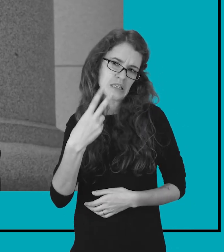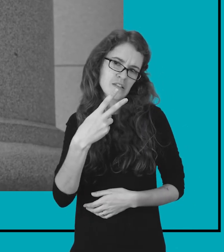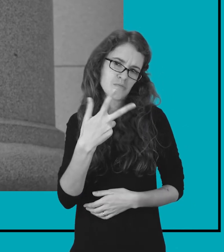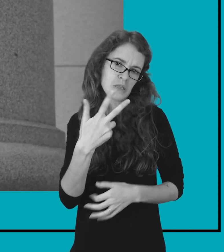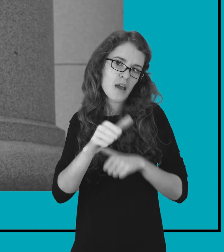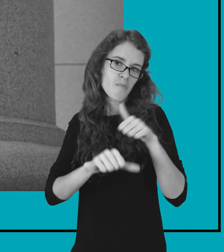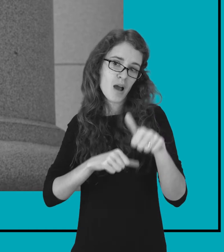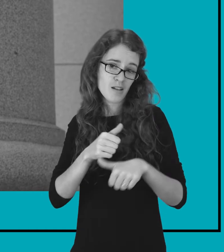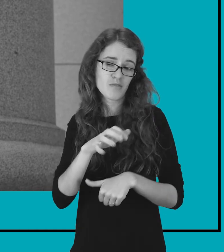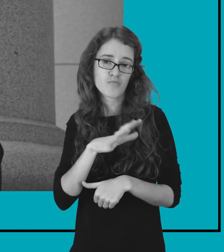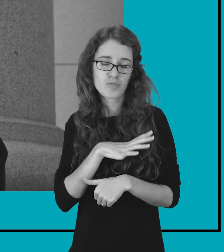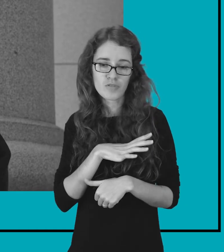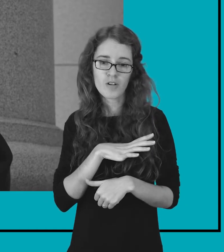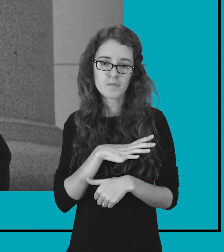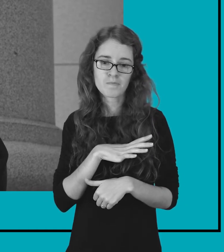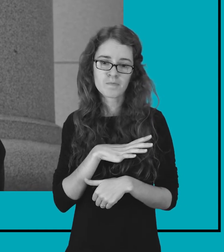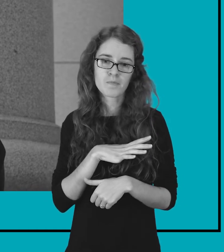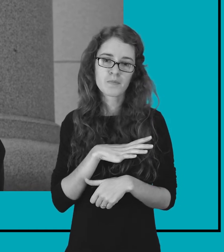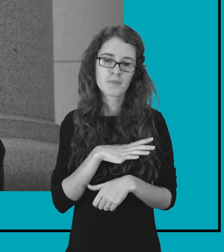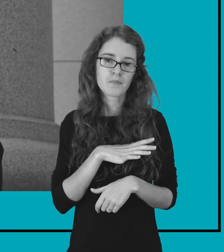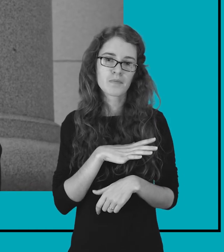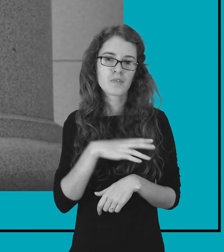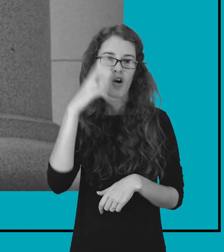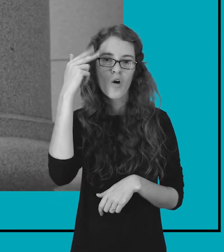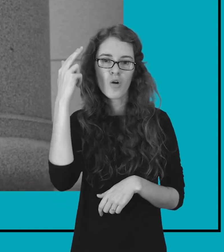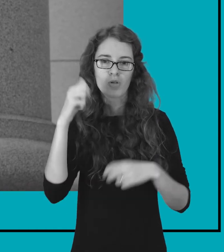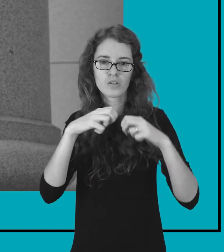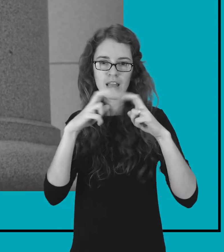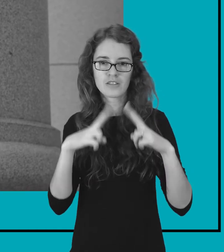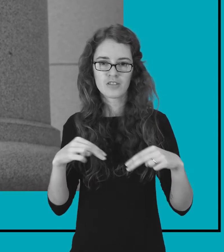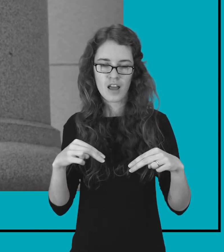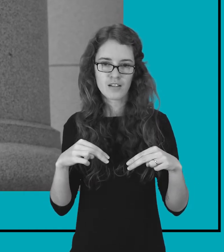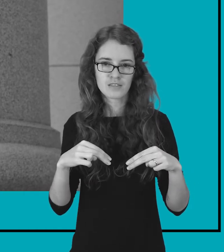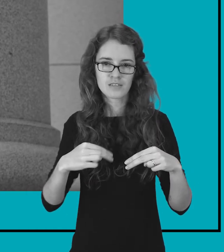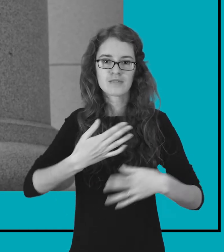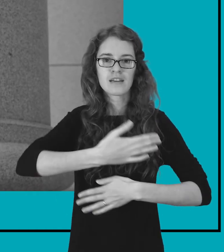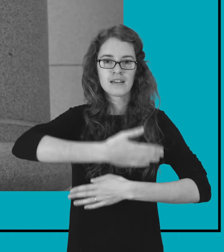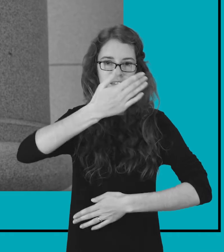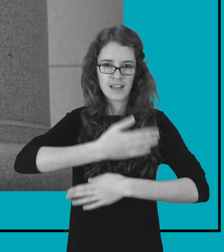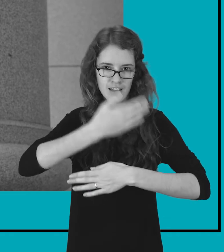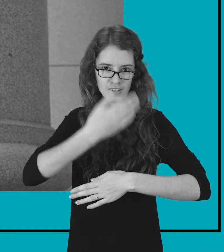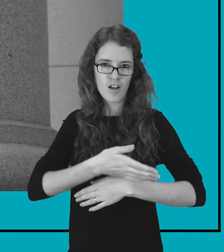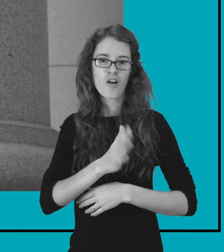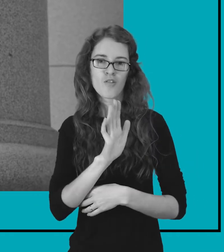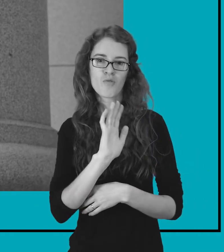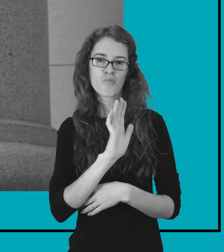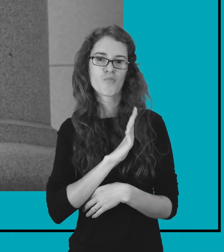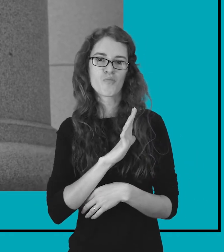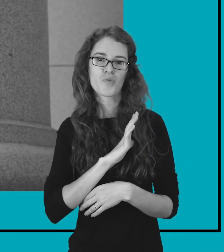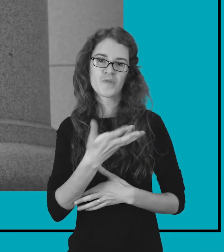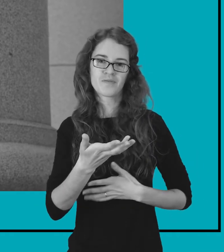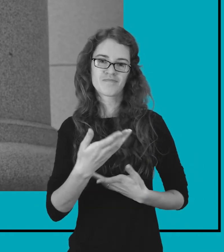man buvo 23 metai turbūt, Kauno dabar jau nacionaliniam dramos teatre, Ginteras